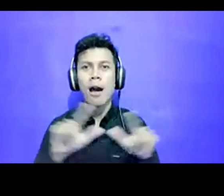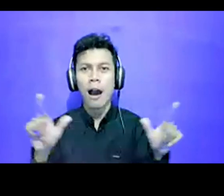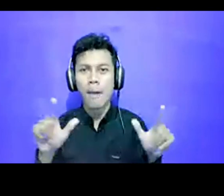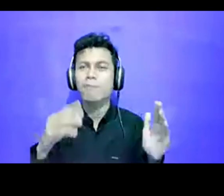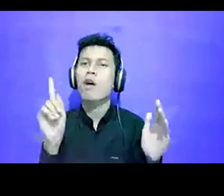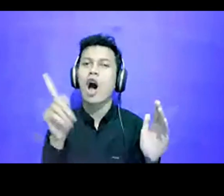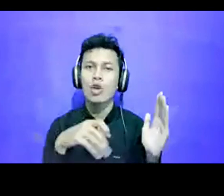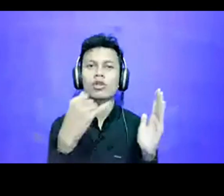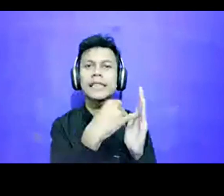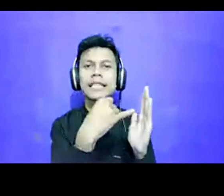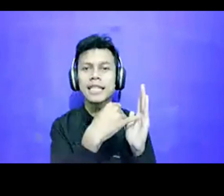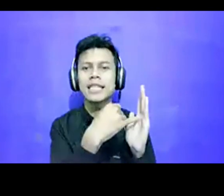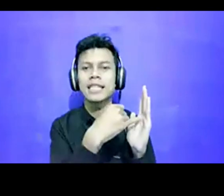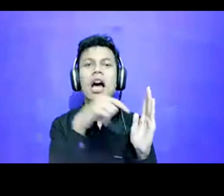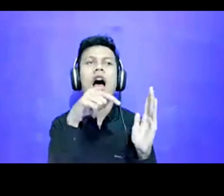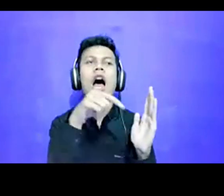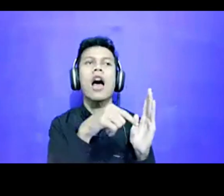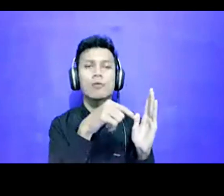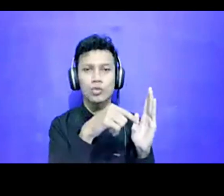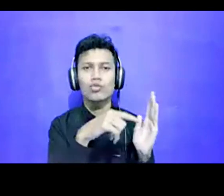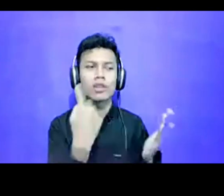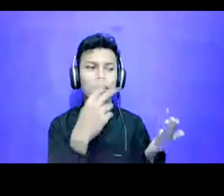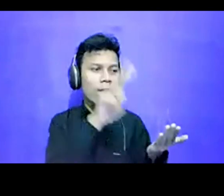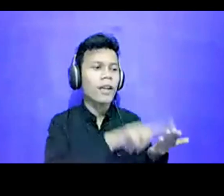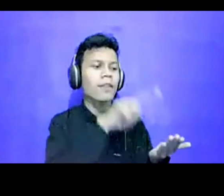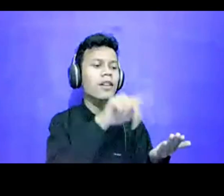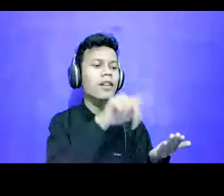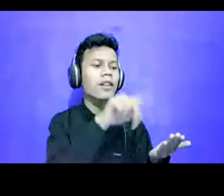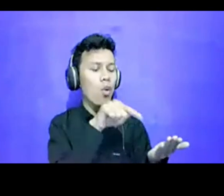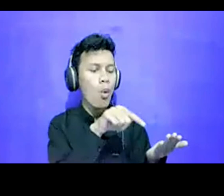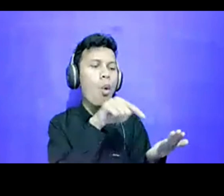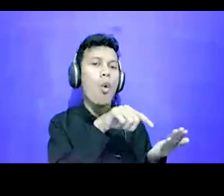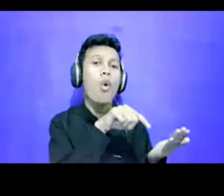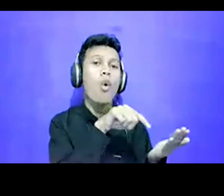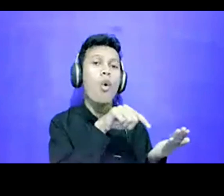atau nama lengkap gitu, yang kemudian kita bisa, memverifikasi bahwa ini,